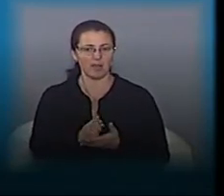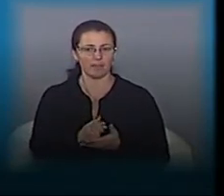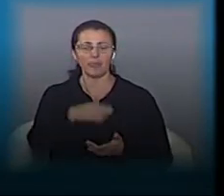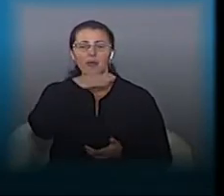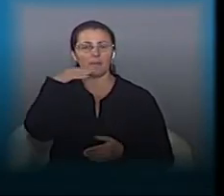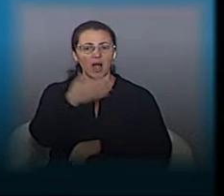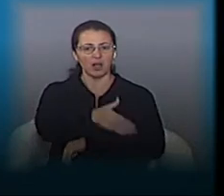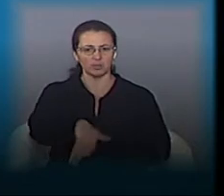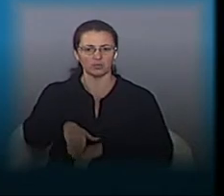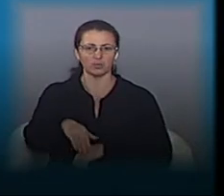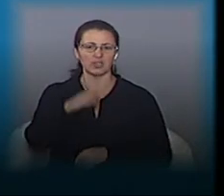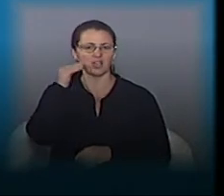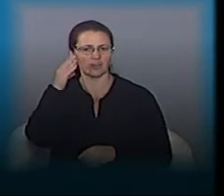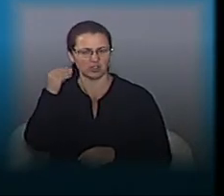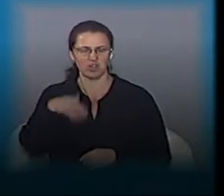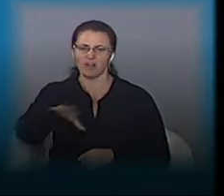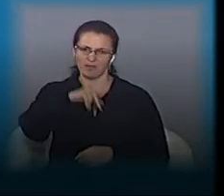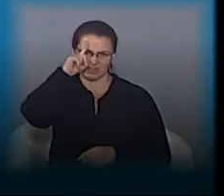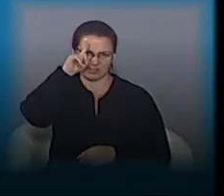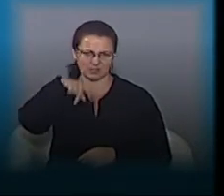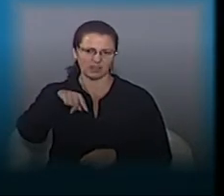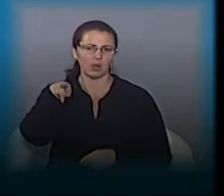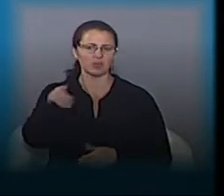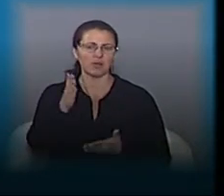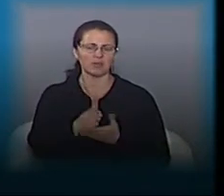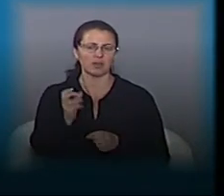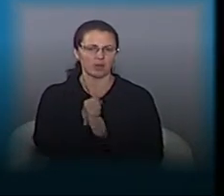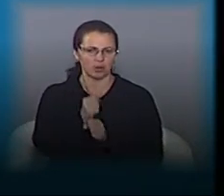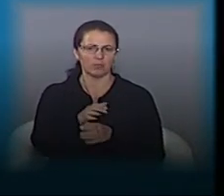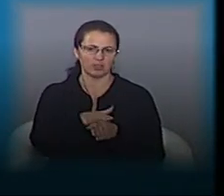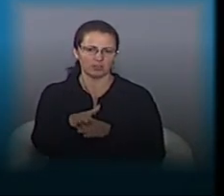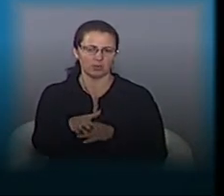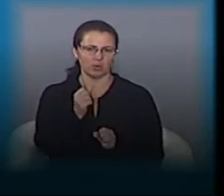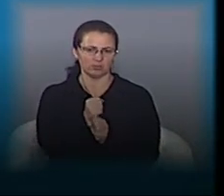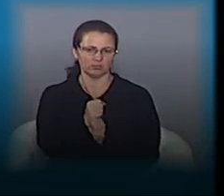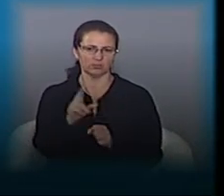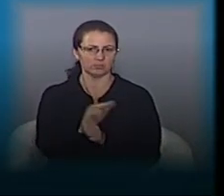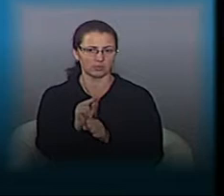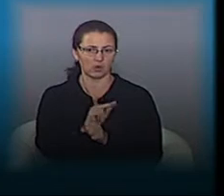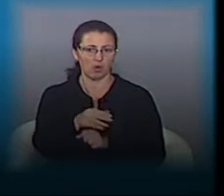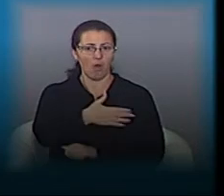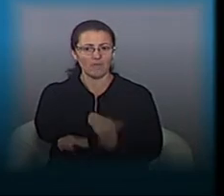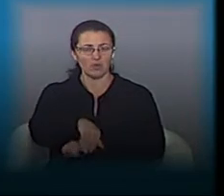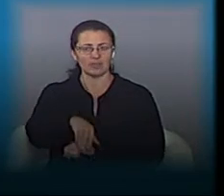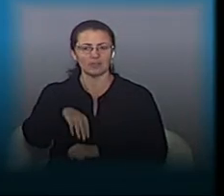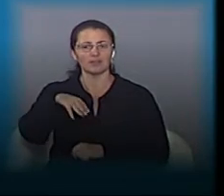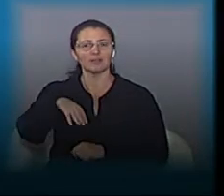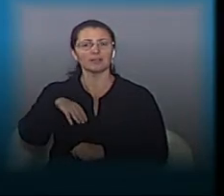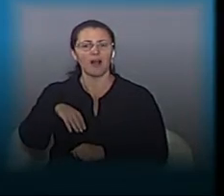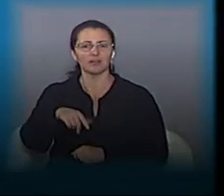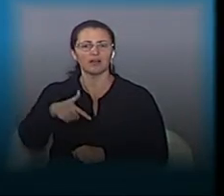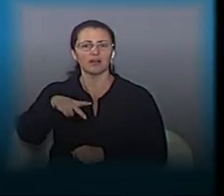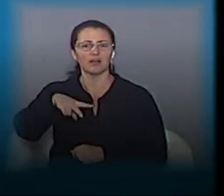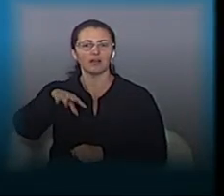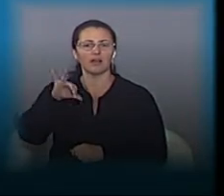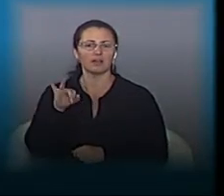багато вулиць, вулиця Шевченка, всі знають, там вже робляться роботи, слава Богу. Вулиця Трак-Глинянський зараз знаходиться в